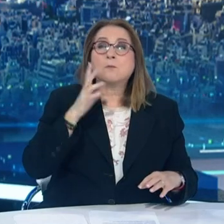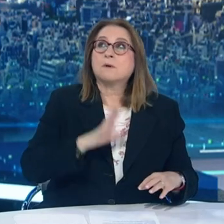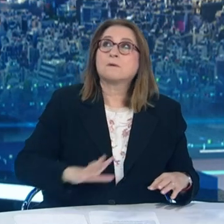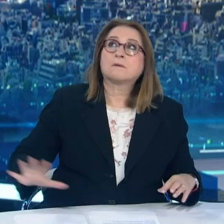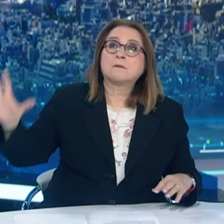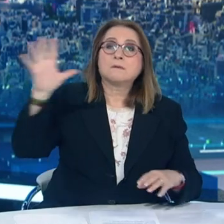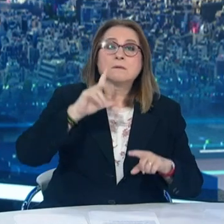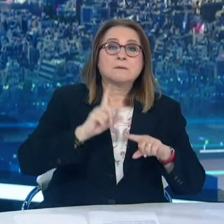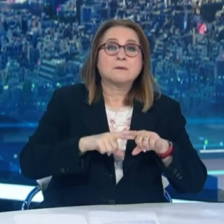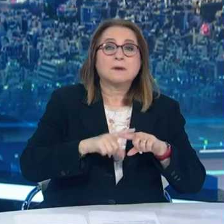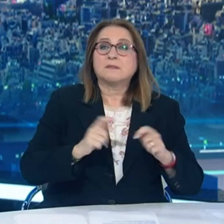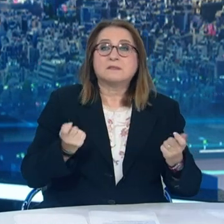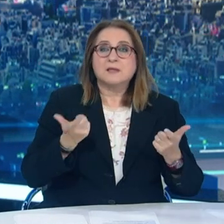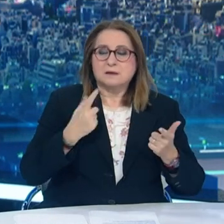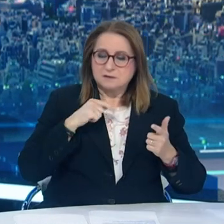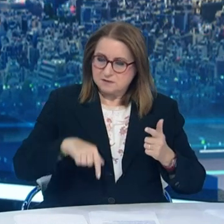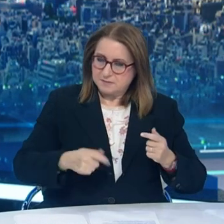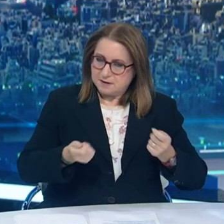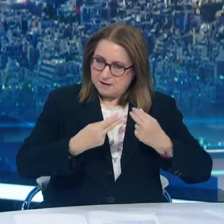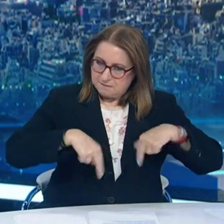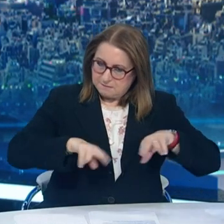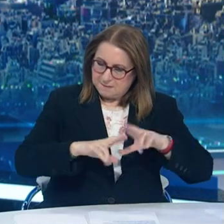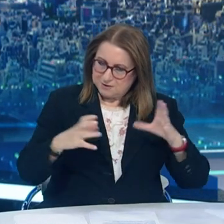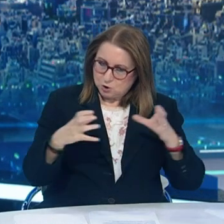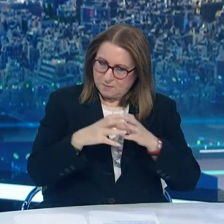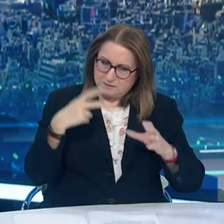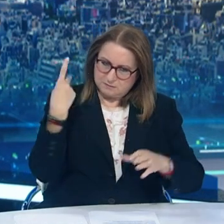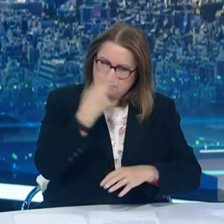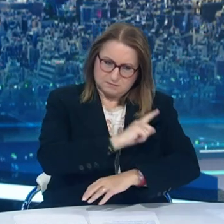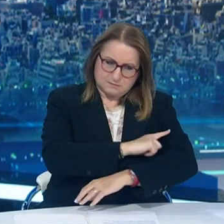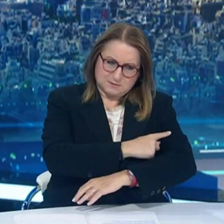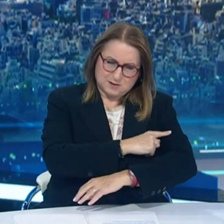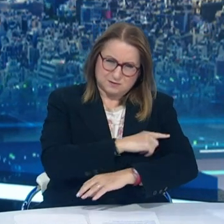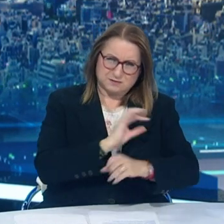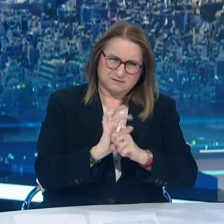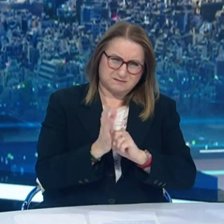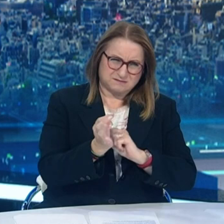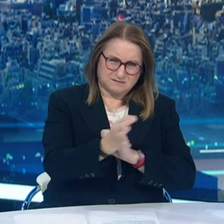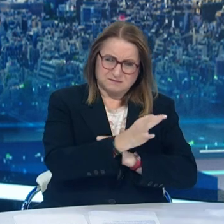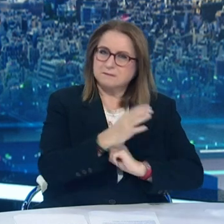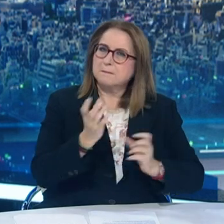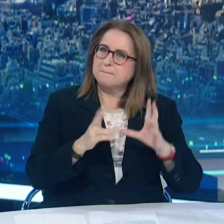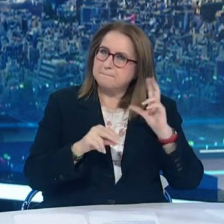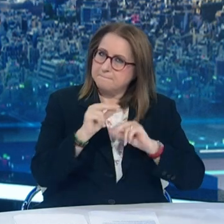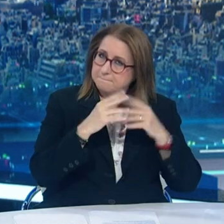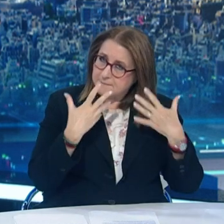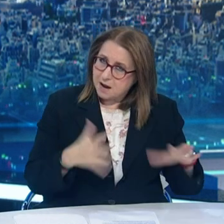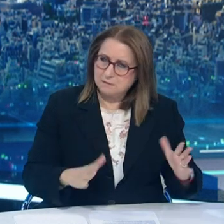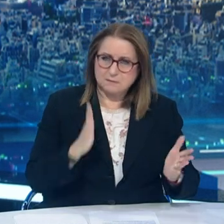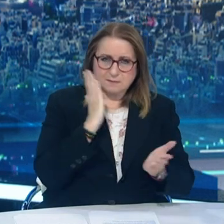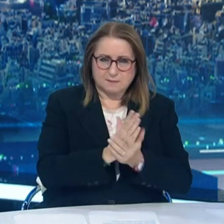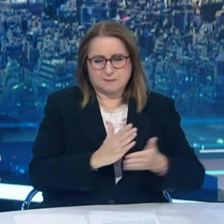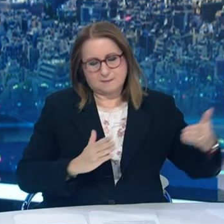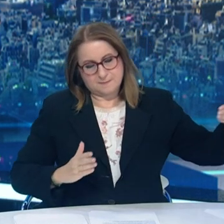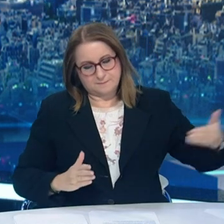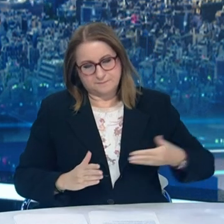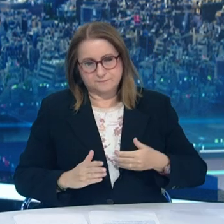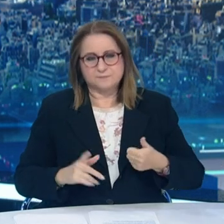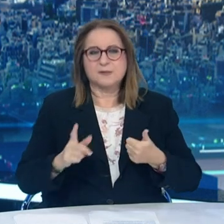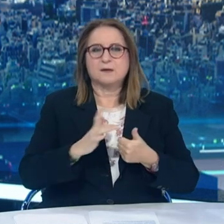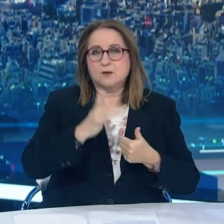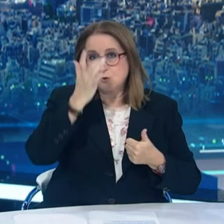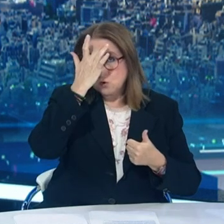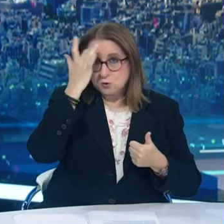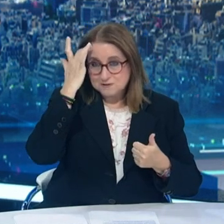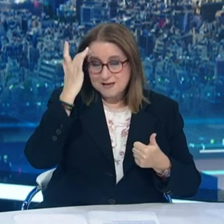Από τη σημερινή συνεδρία της Επιτροπής των Λοιμοξιολόγων Οι περιφερειακές ενώτες Θεσσαλονίκης, Χαλκιδικής, Κοζάνης, Φλόρινας, Βιωτίας,